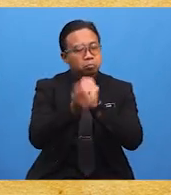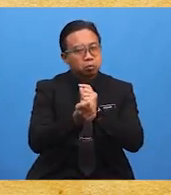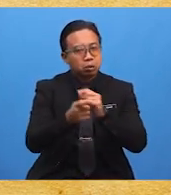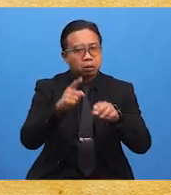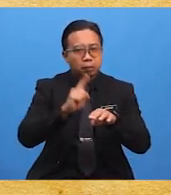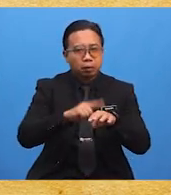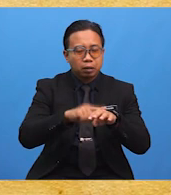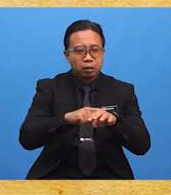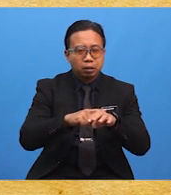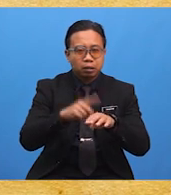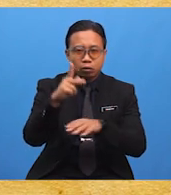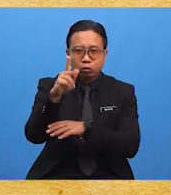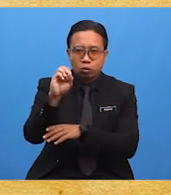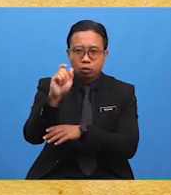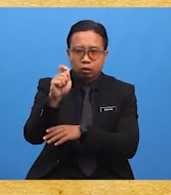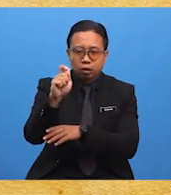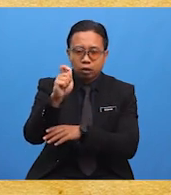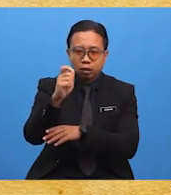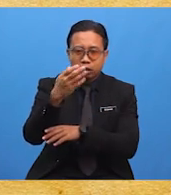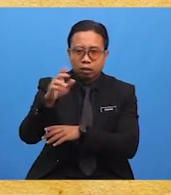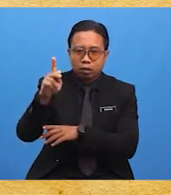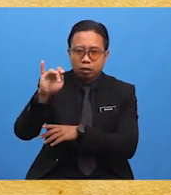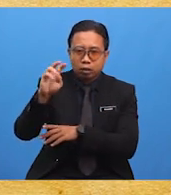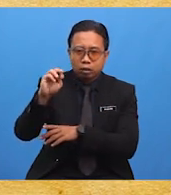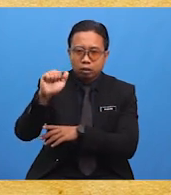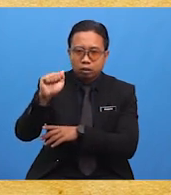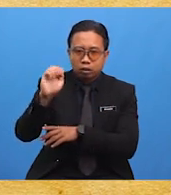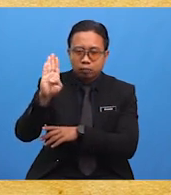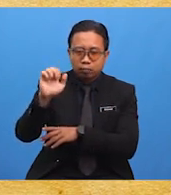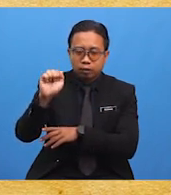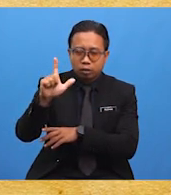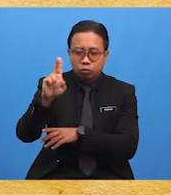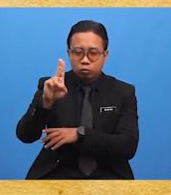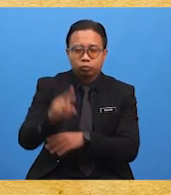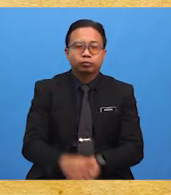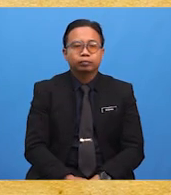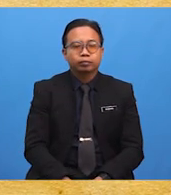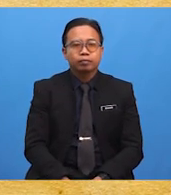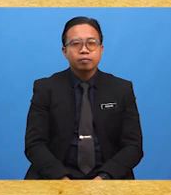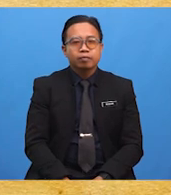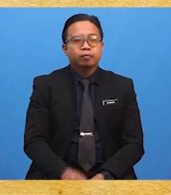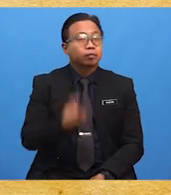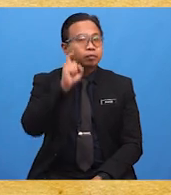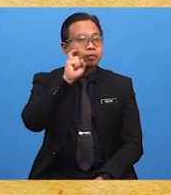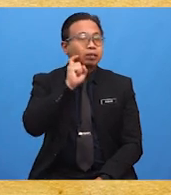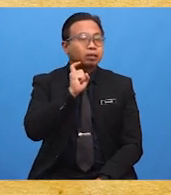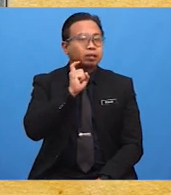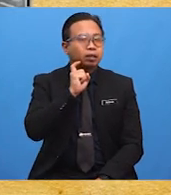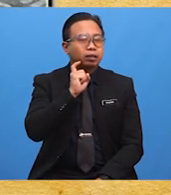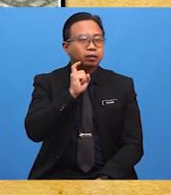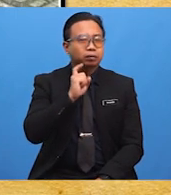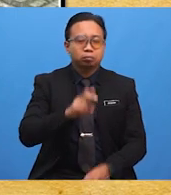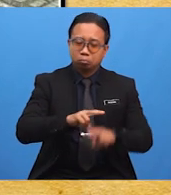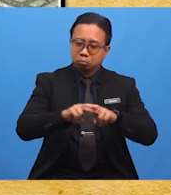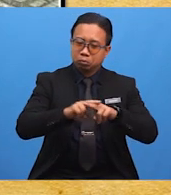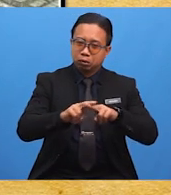kepada Kota Kinabalu. Peladangan getah dan pembinaan landasan kereta api